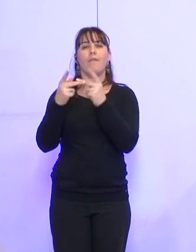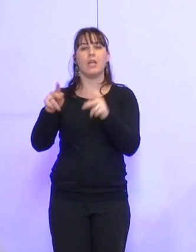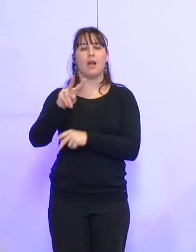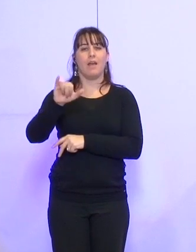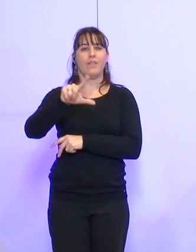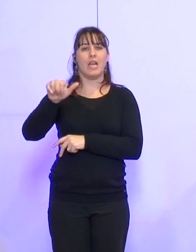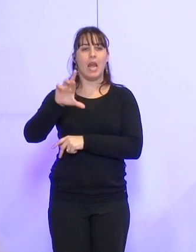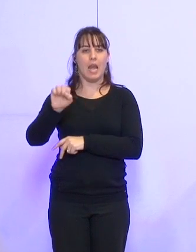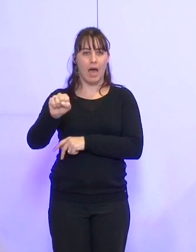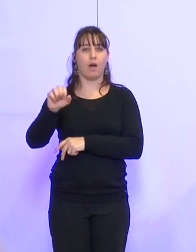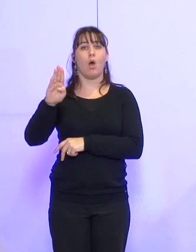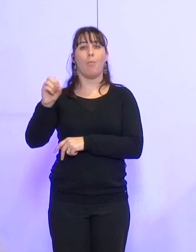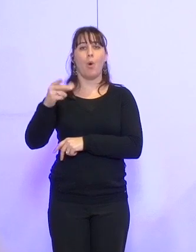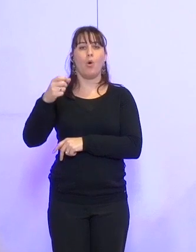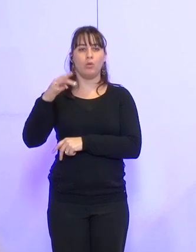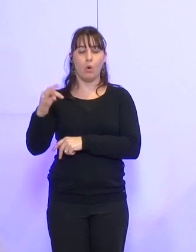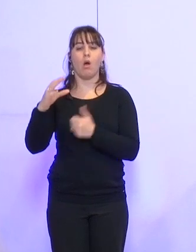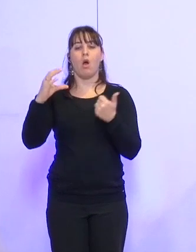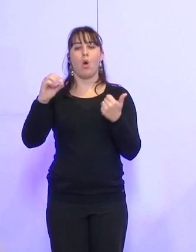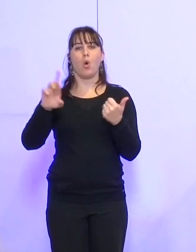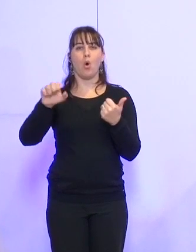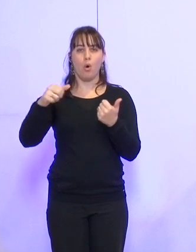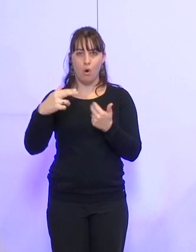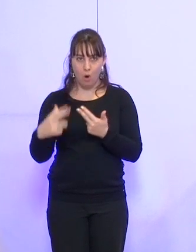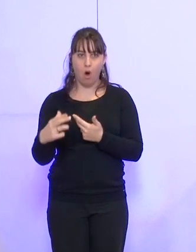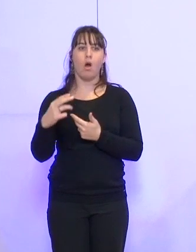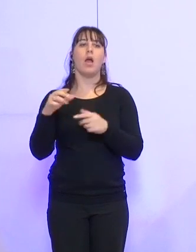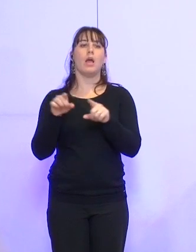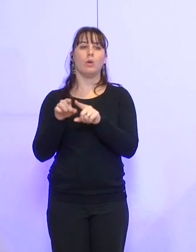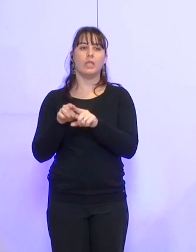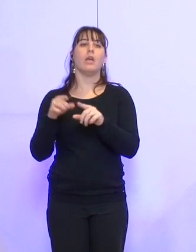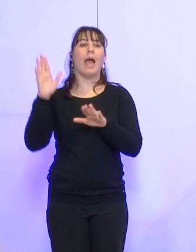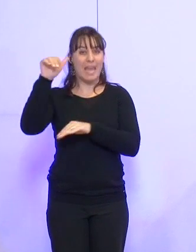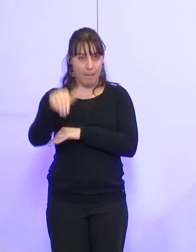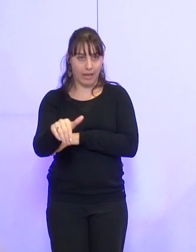Coran, ainsi qu'au syndicat intercommunal des Hauts-de-Casse-Rousse.